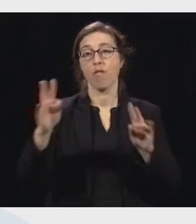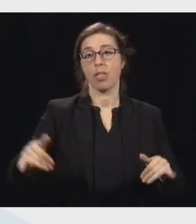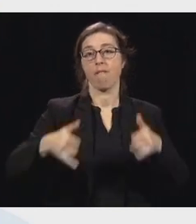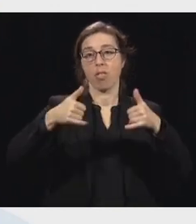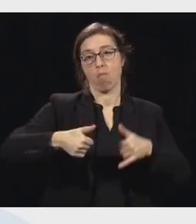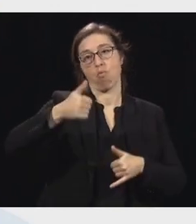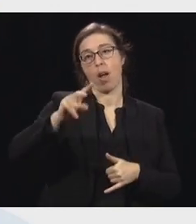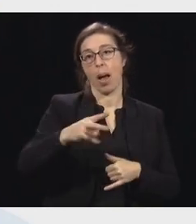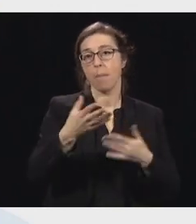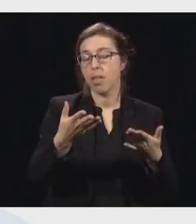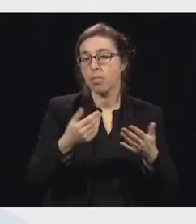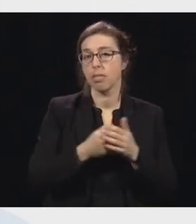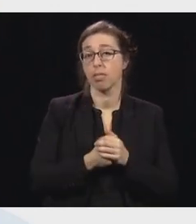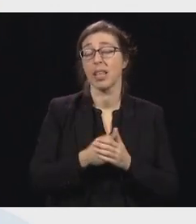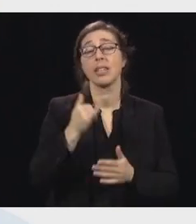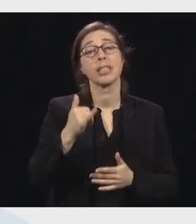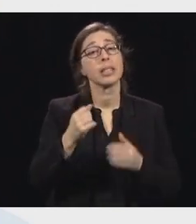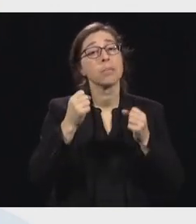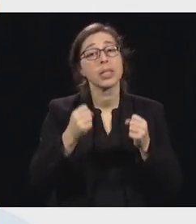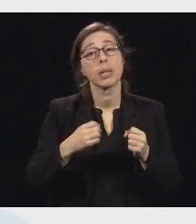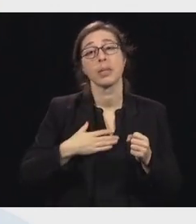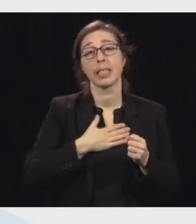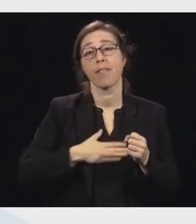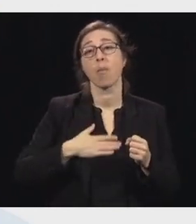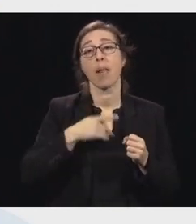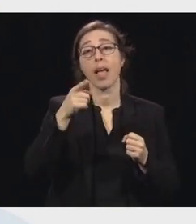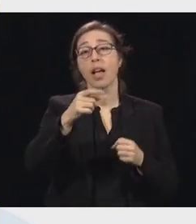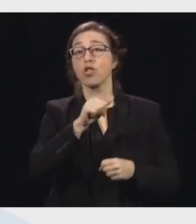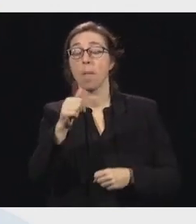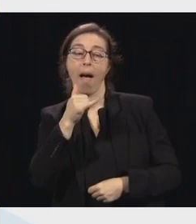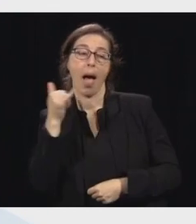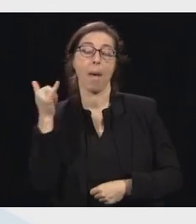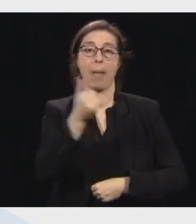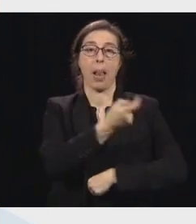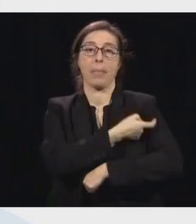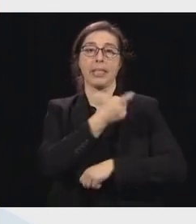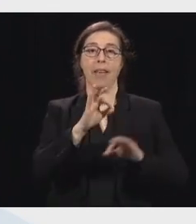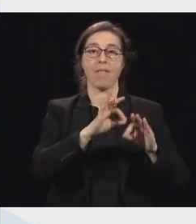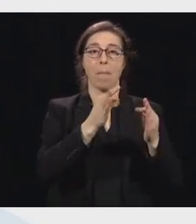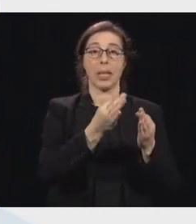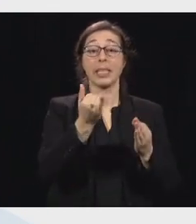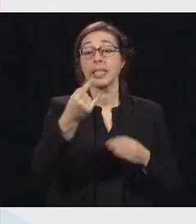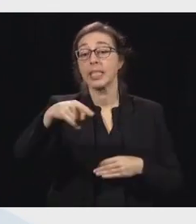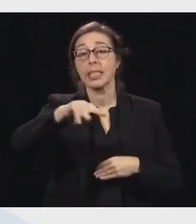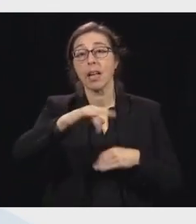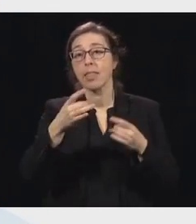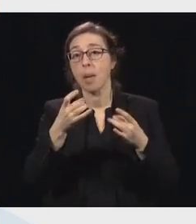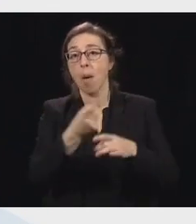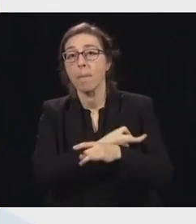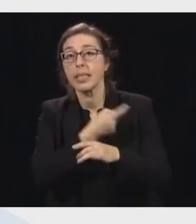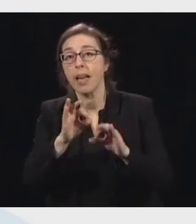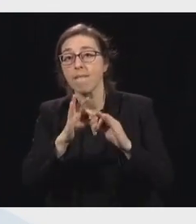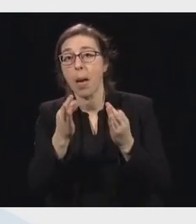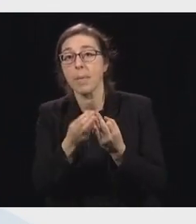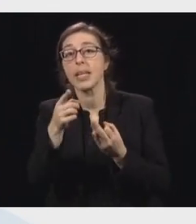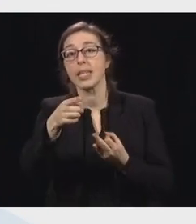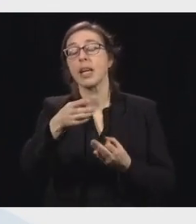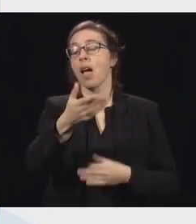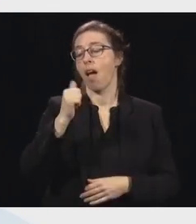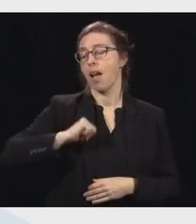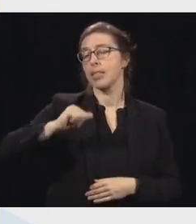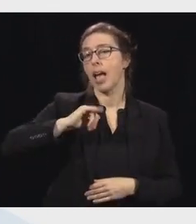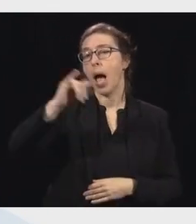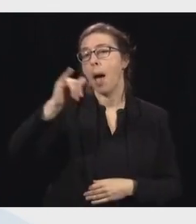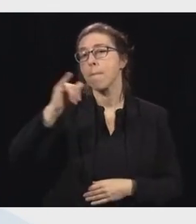par téléphone, appelez votre médecin de famille. Si vous n avez pas, appelez une ou deux cliniques autour de chez vous. Vous